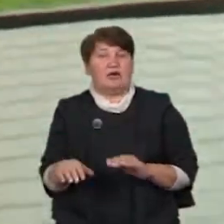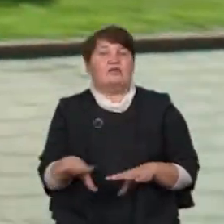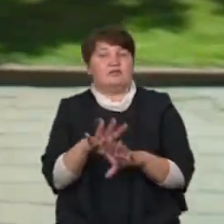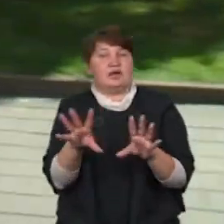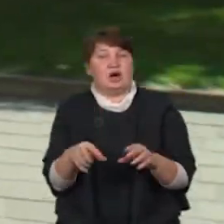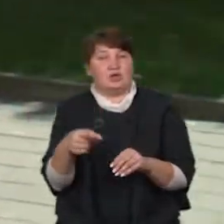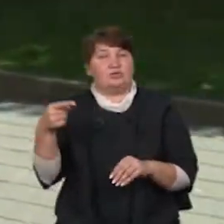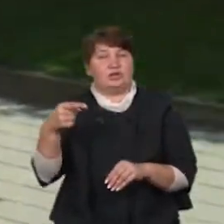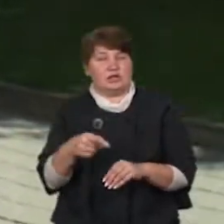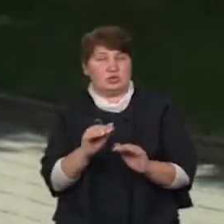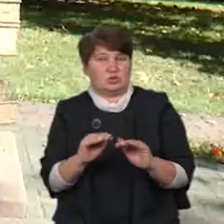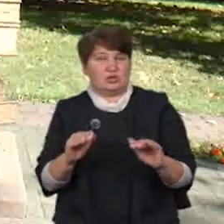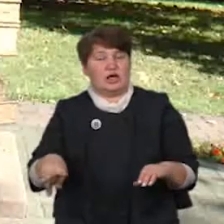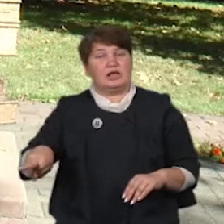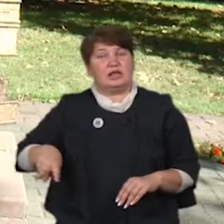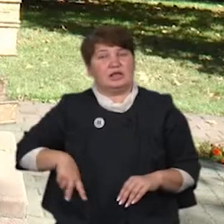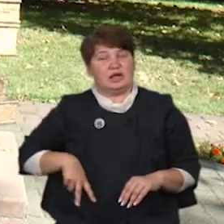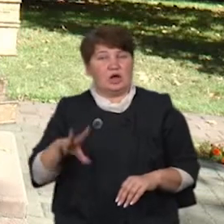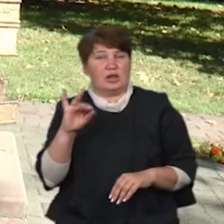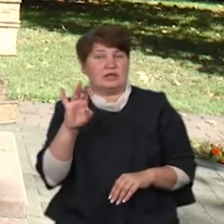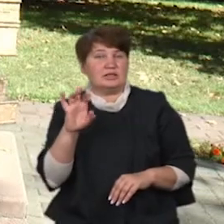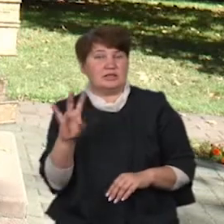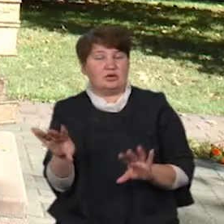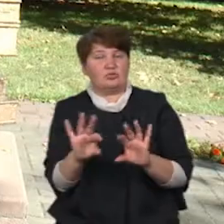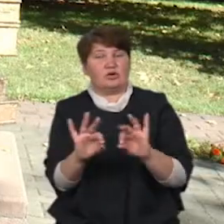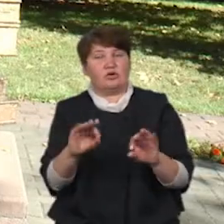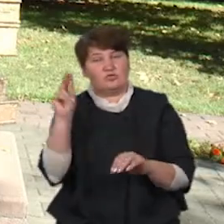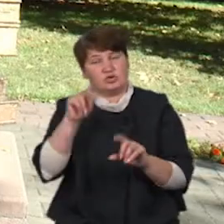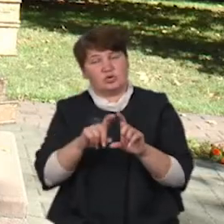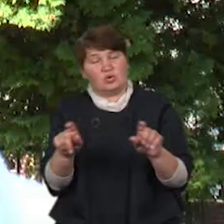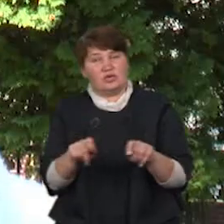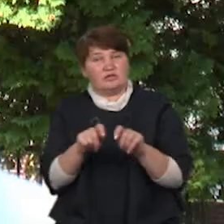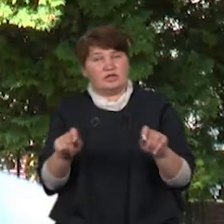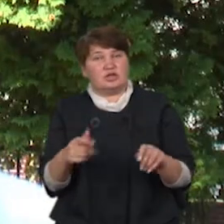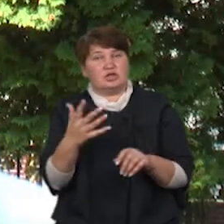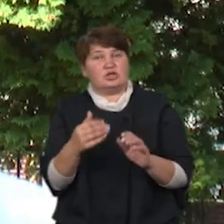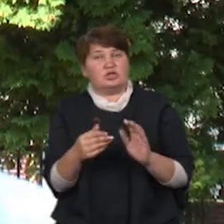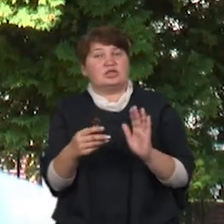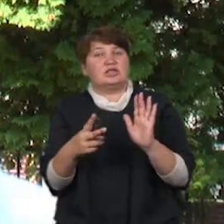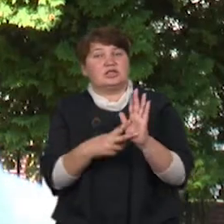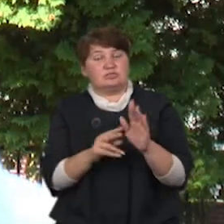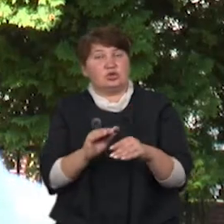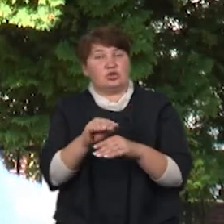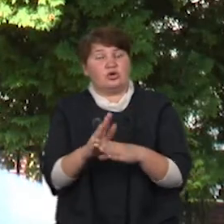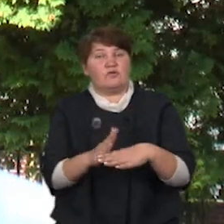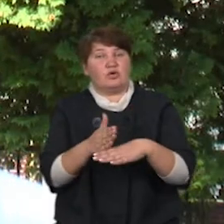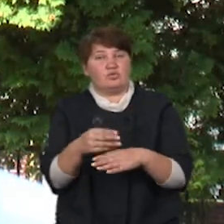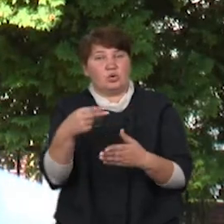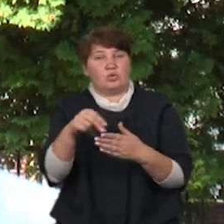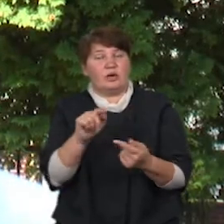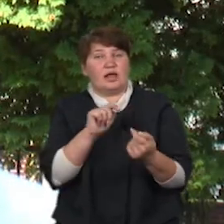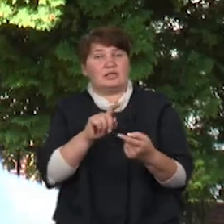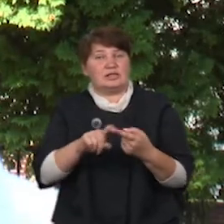тисячу дітей. Директор Ярослав Олексин розповідає, що в закладі відкрили сіль додаткових входів. Закупили антисептики, щитки для